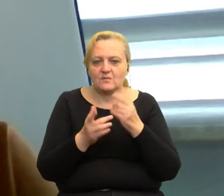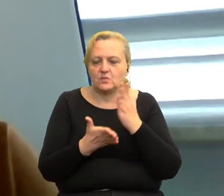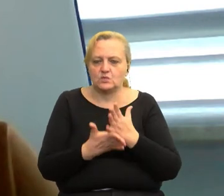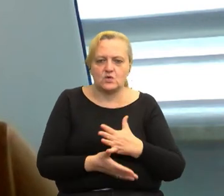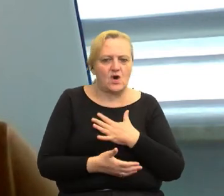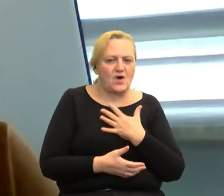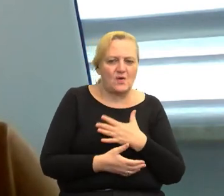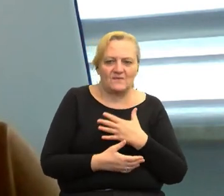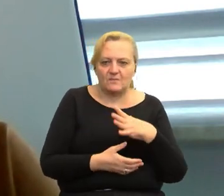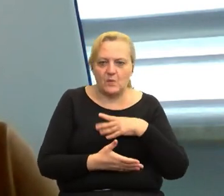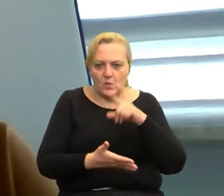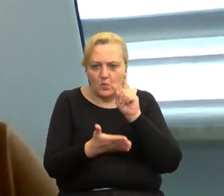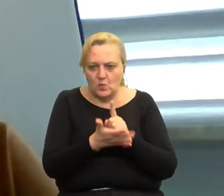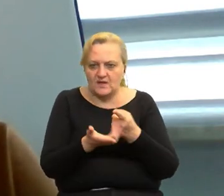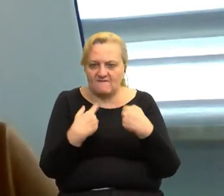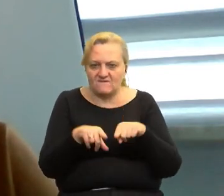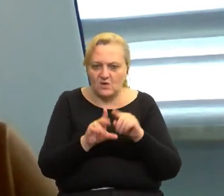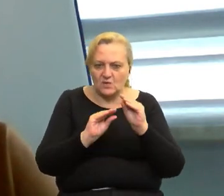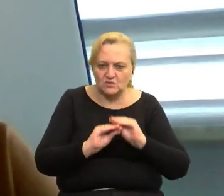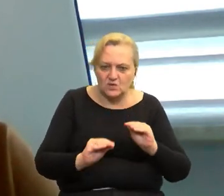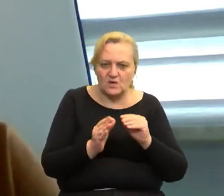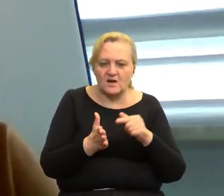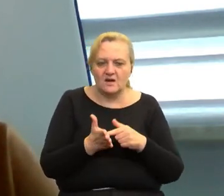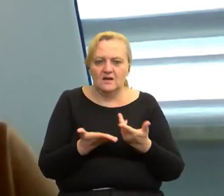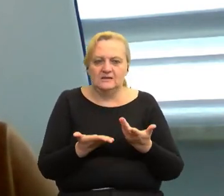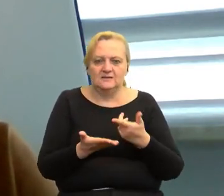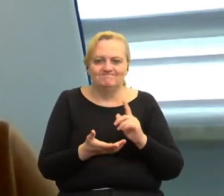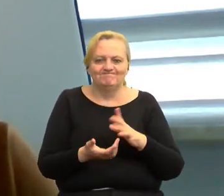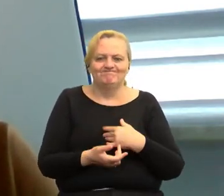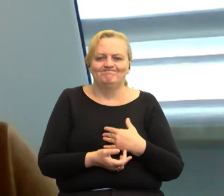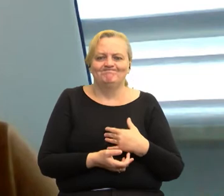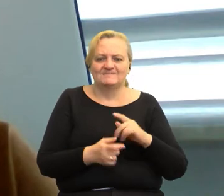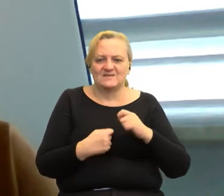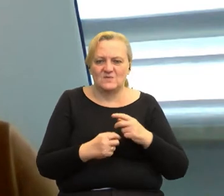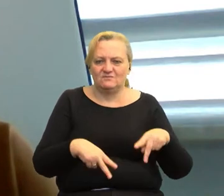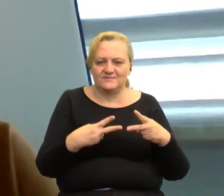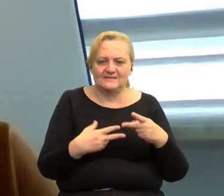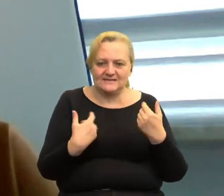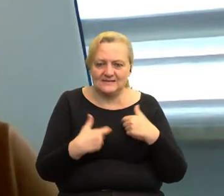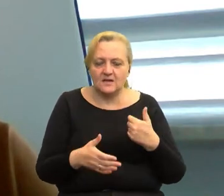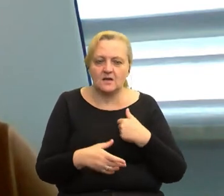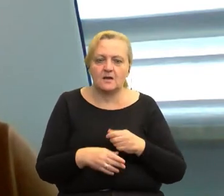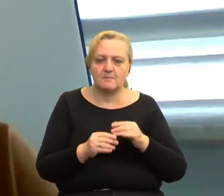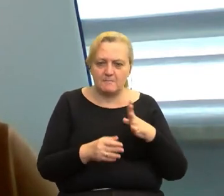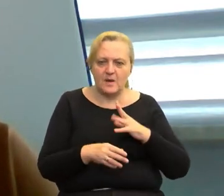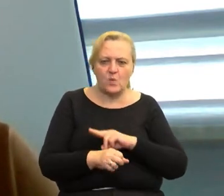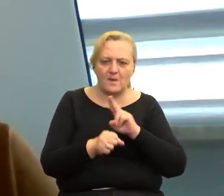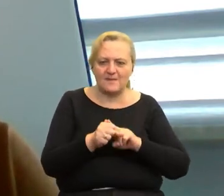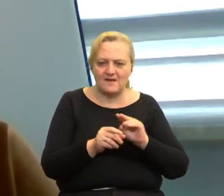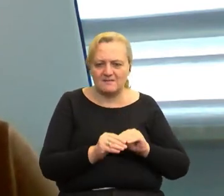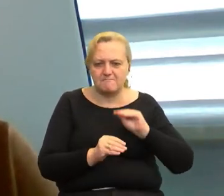obawy, czy nam się uda w ogóle zrealizować te szkolenia, czy nie będziemy jednak zmuszeni do tej formy. Kilkakrotnie przekładaliśmy te